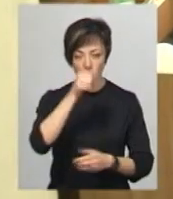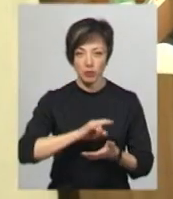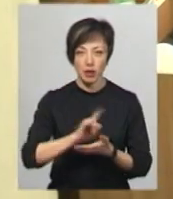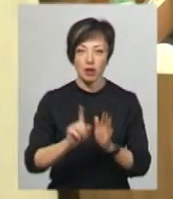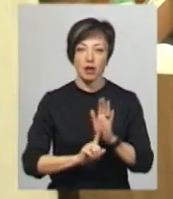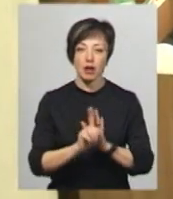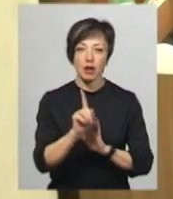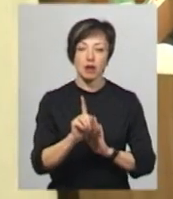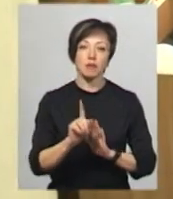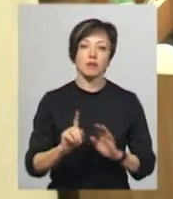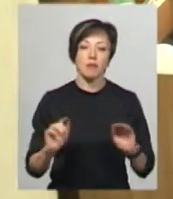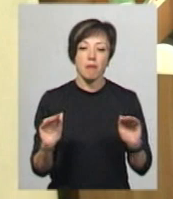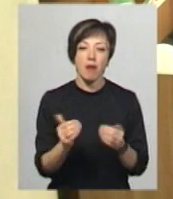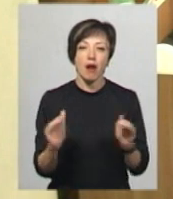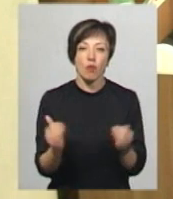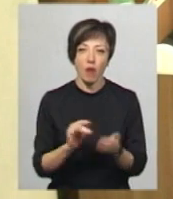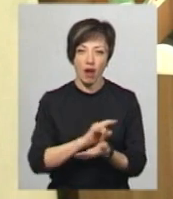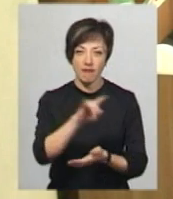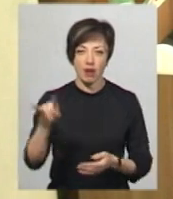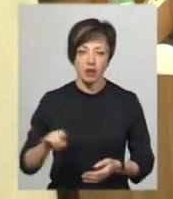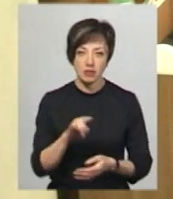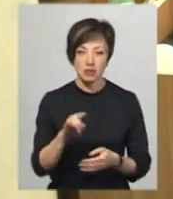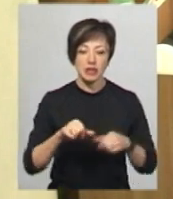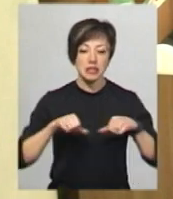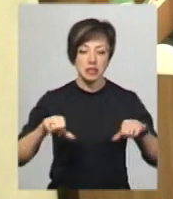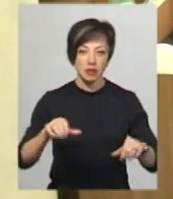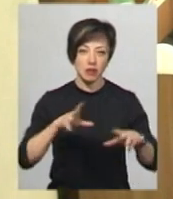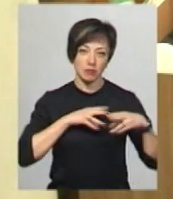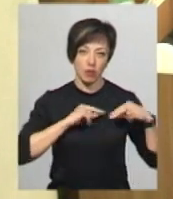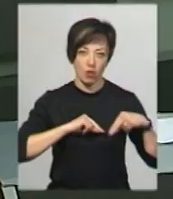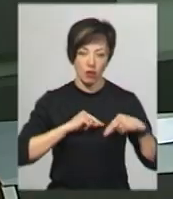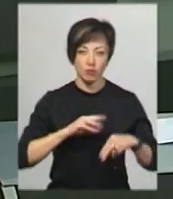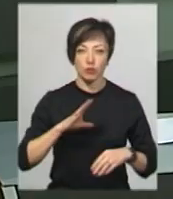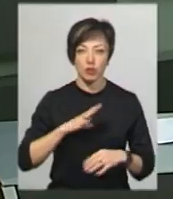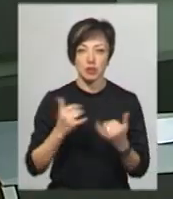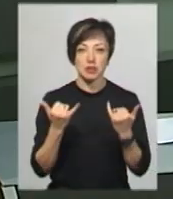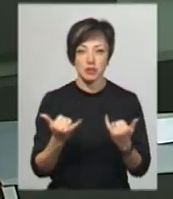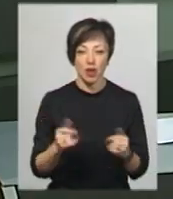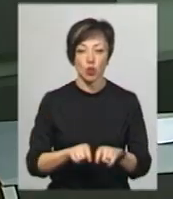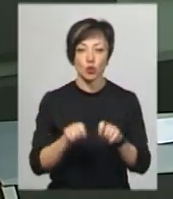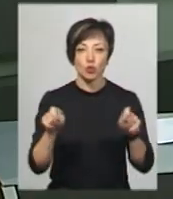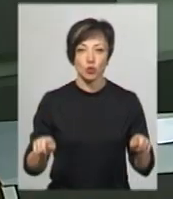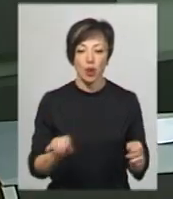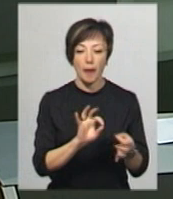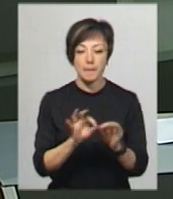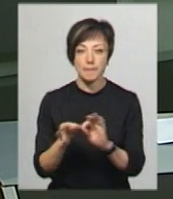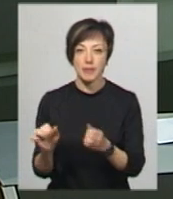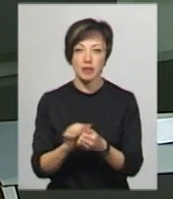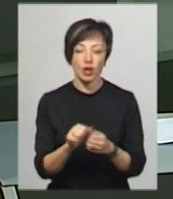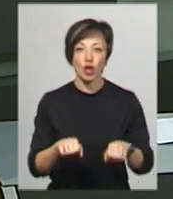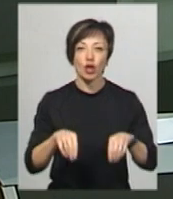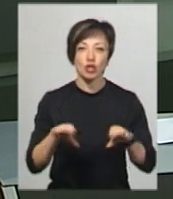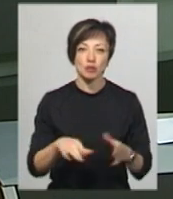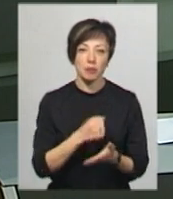запустять польоти малої авіації. На засіданні була моя колега Анастасія Олексюк. Наразі розлогий матеріал про те, які рішення приймали